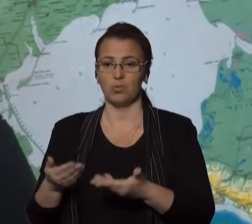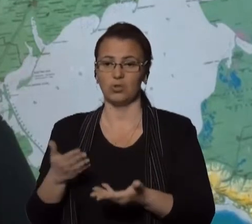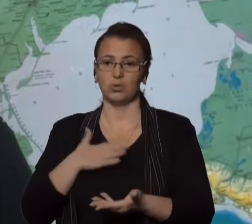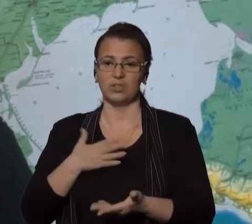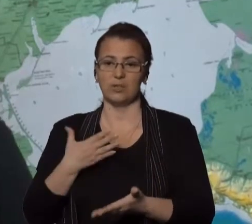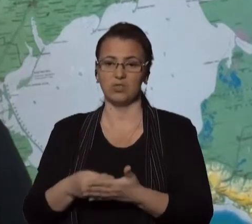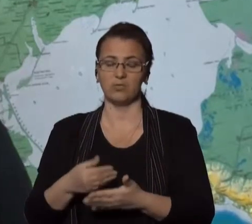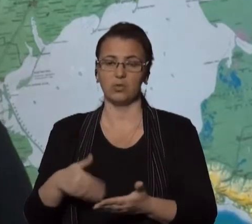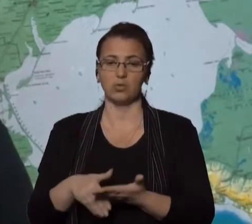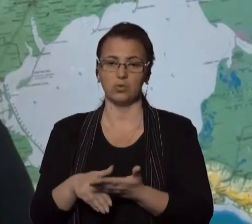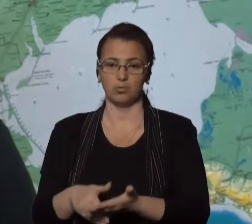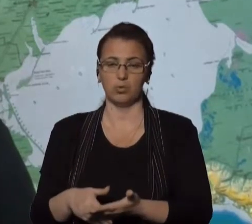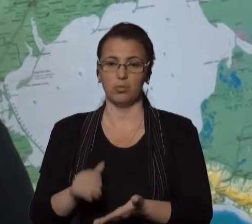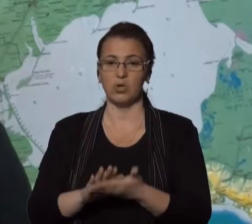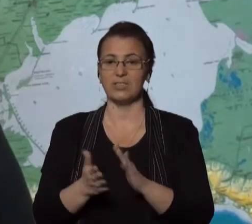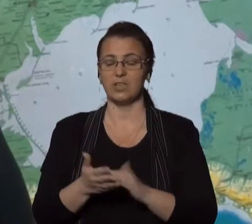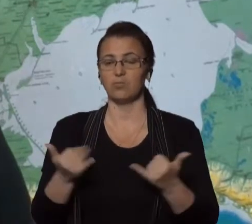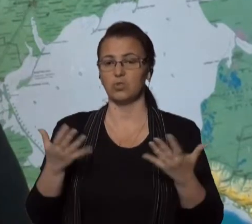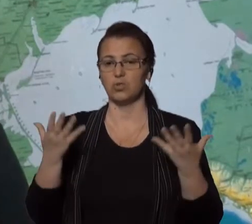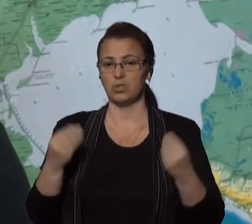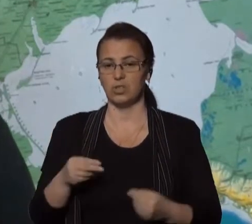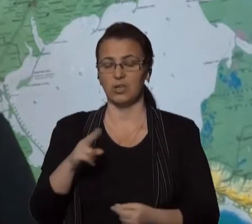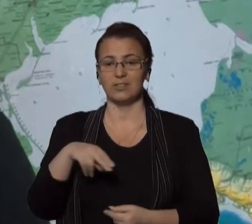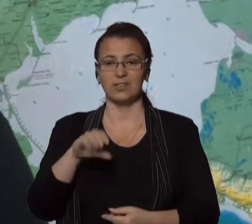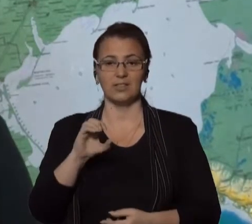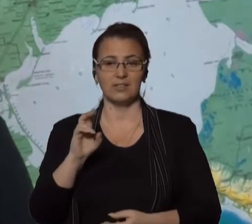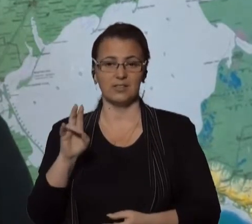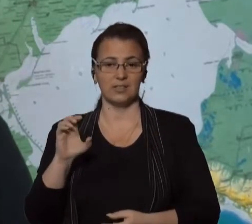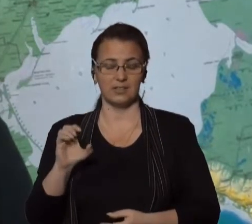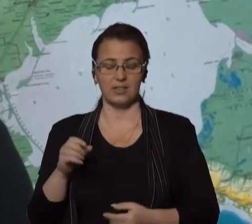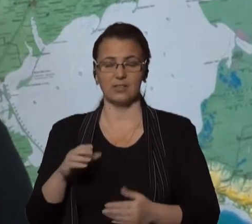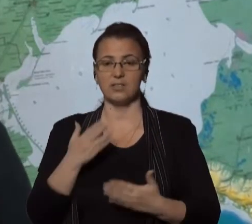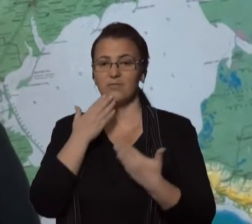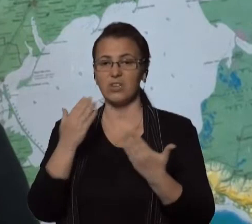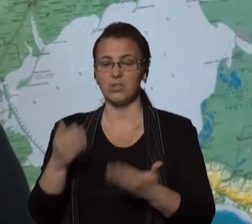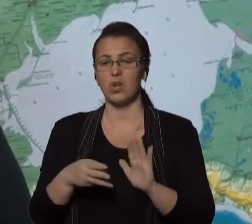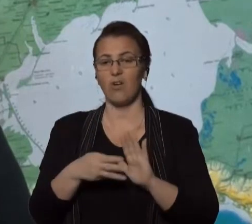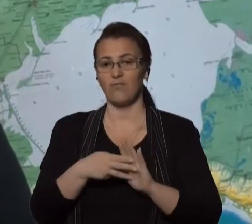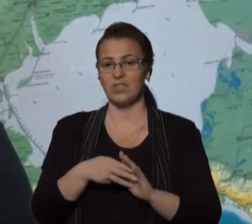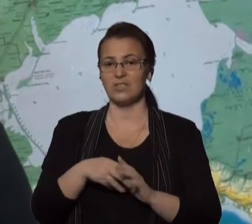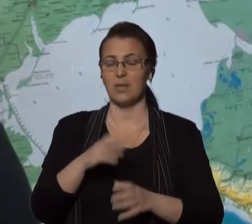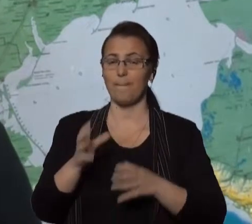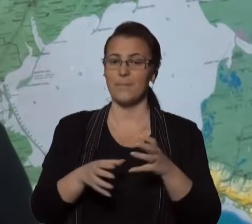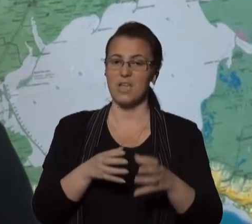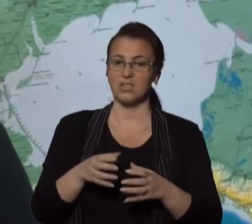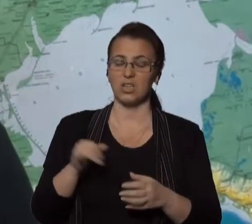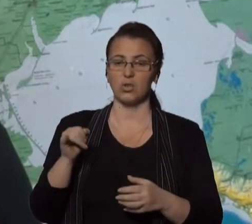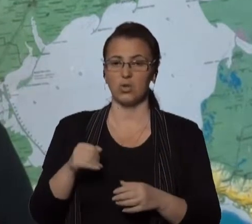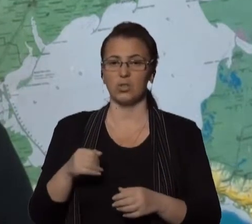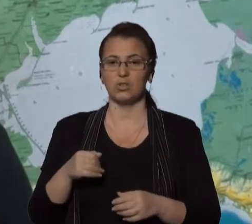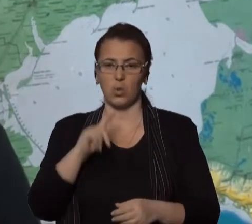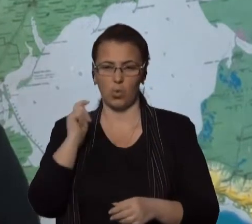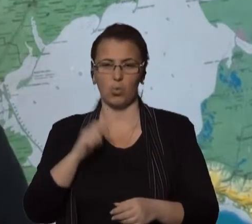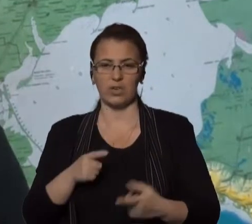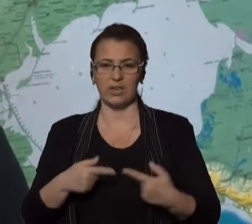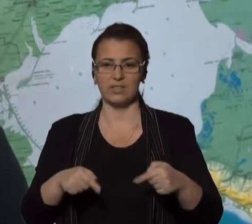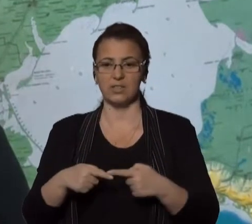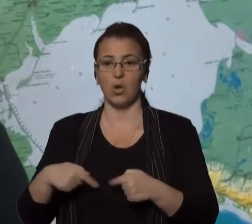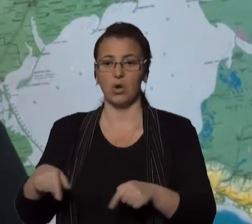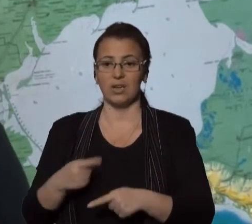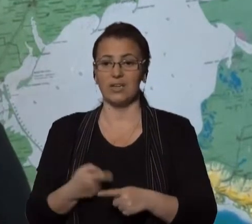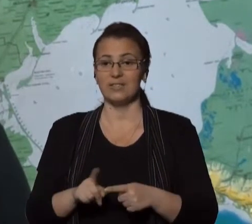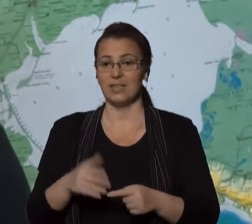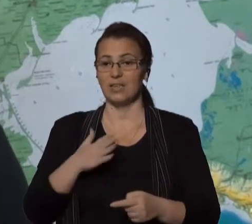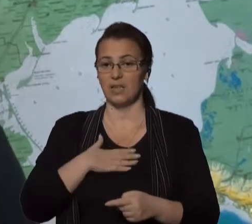Станом на сьогоднішній день до ДСНС вже звернулося 8 міжнародних та вітчизняних організацій, компаній, яким ми